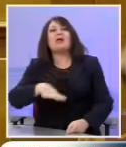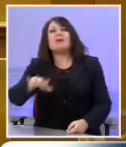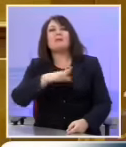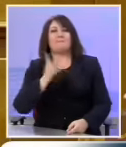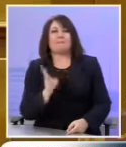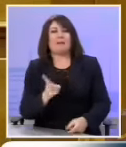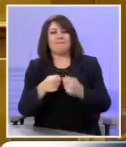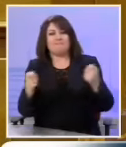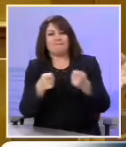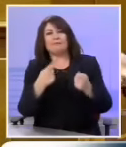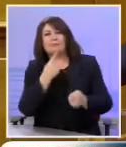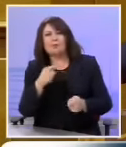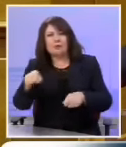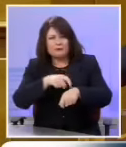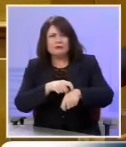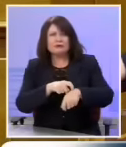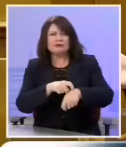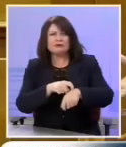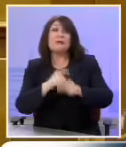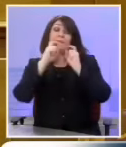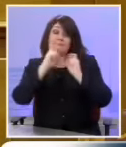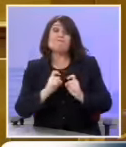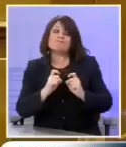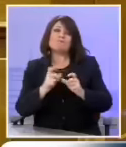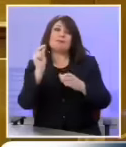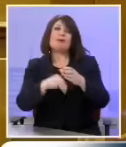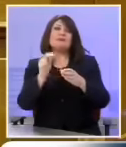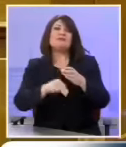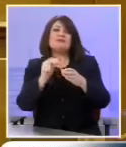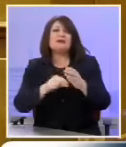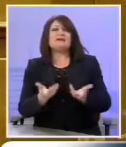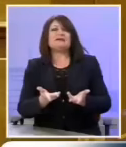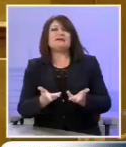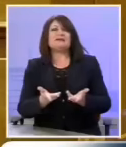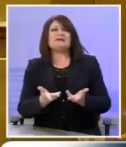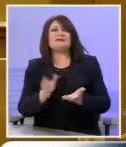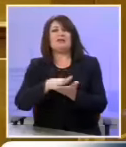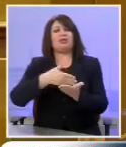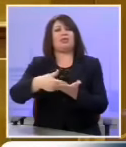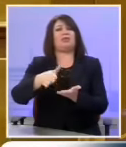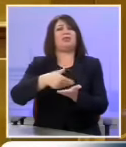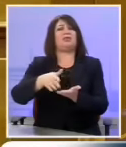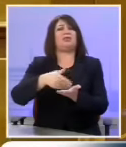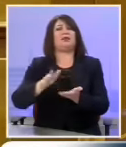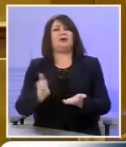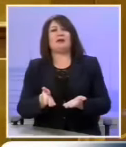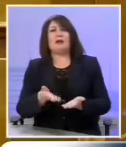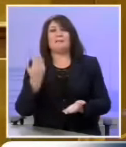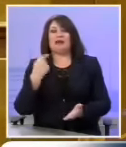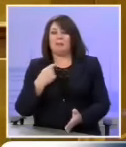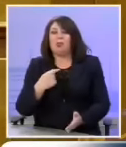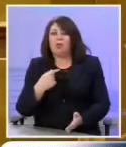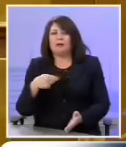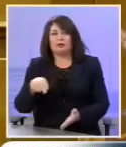επικίνδυνα και τώρα βεβαίως είστε υποχρεωμένοι να τα ψηφίζετε και να γλύφετε όπως έχω πει κατεπανάληψη εκεί που φτύνατε.